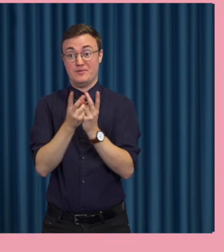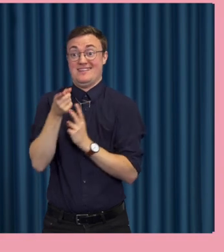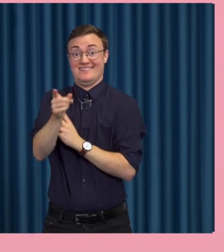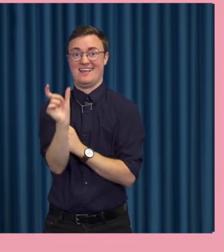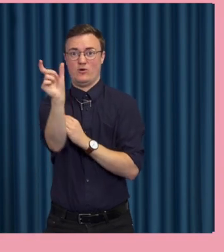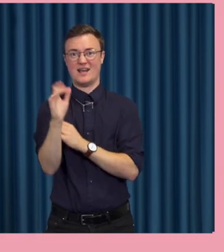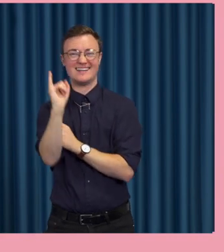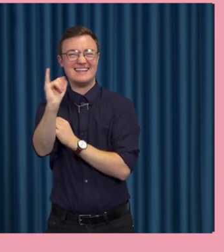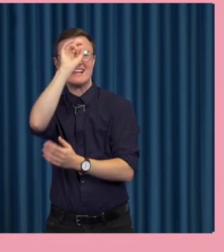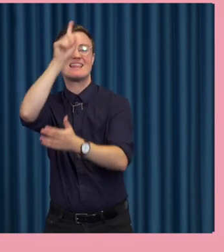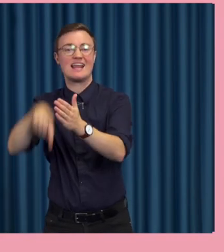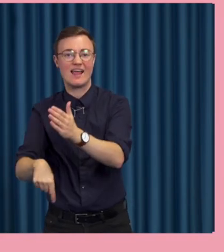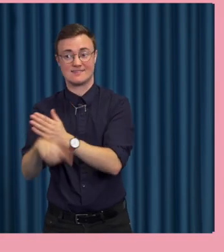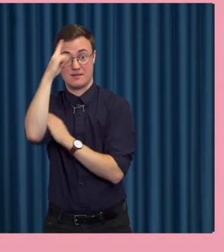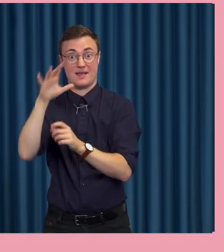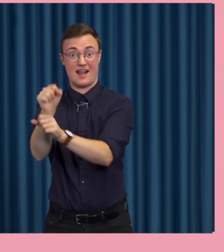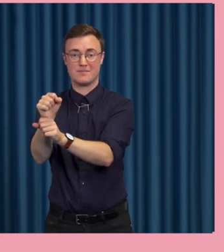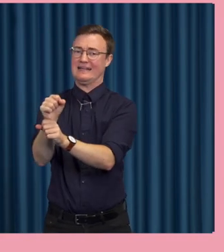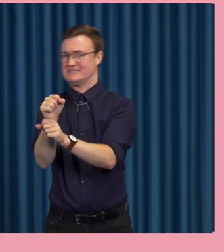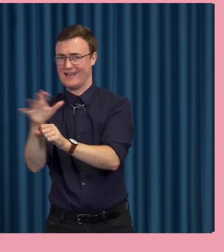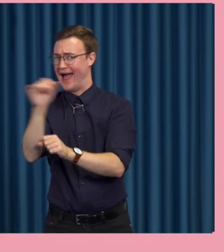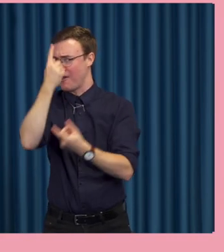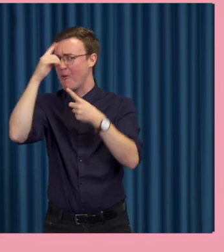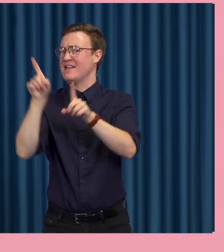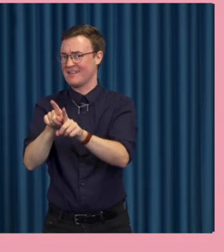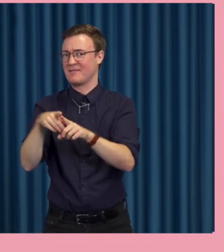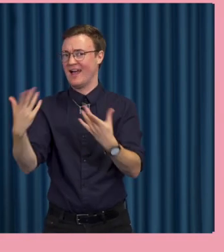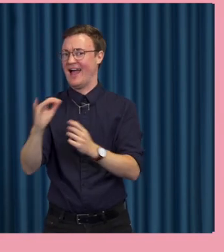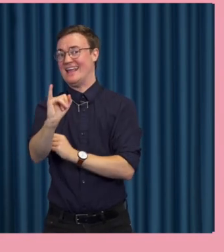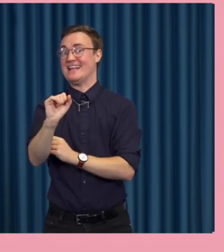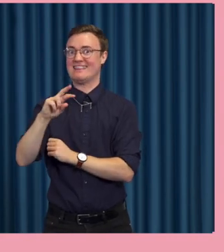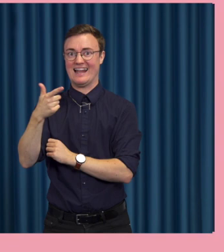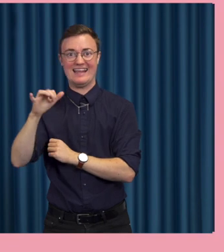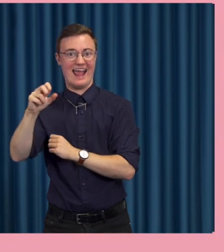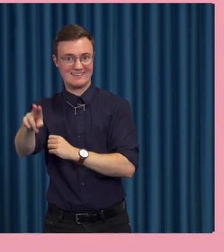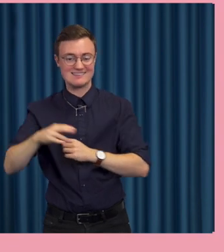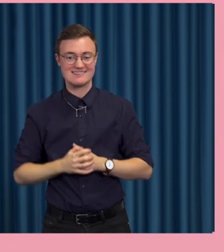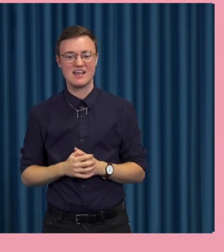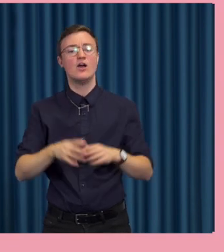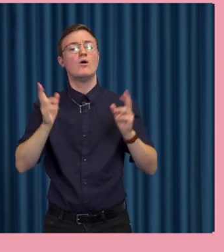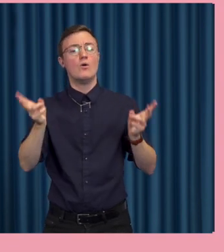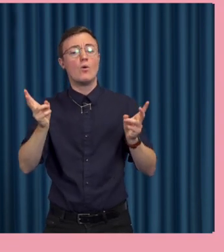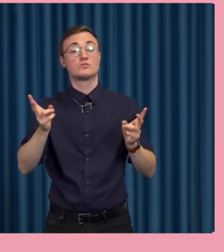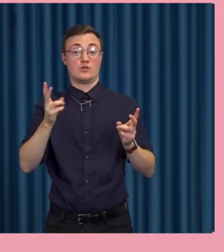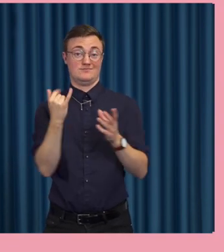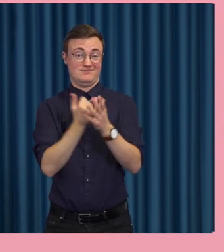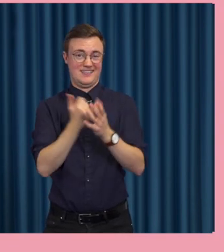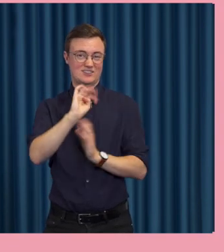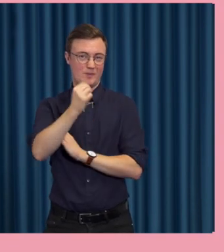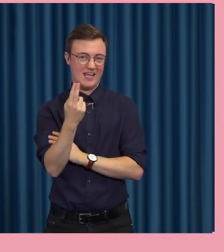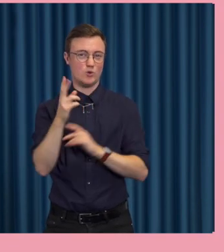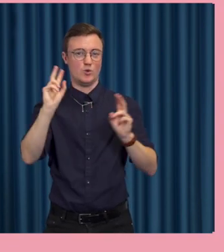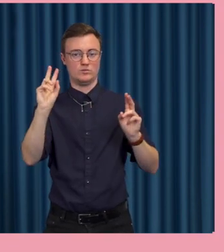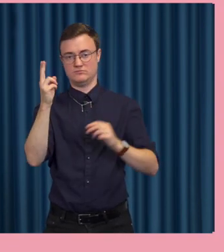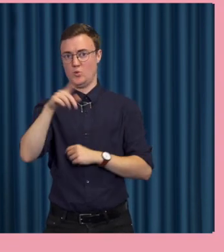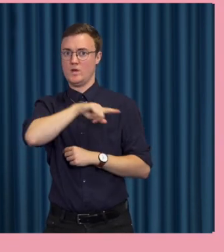väldigt många olika sätt. Och vi har rätt mycket regleringssnack inom EU just nu